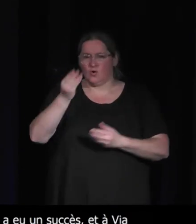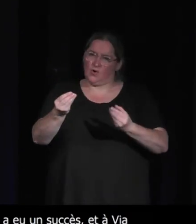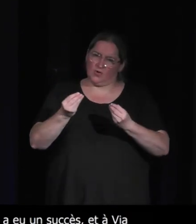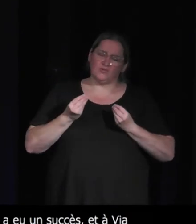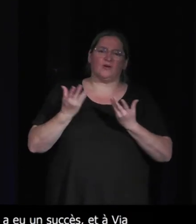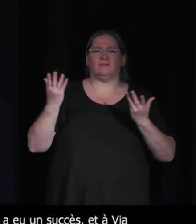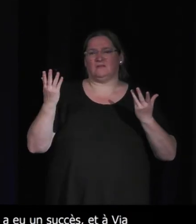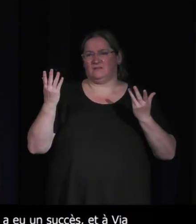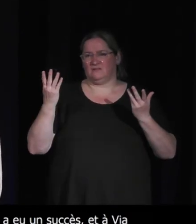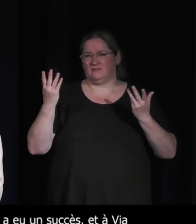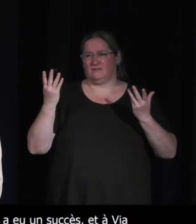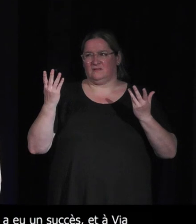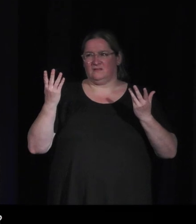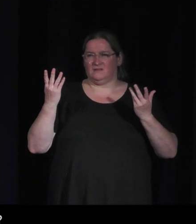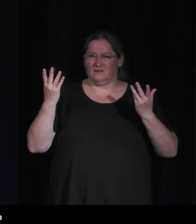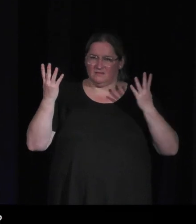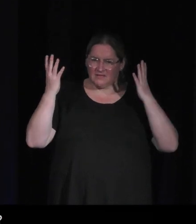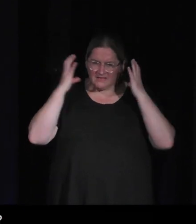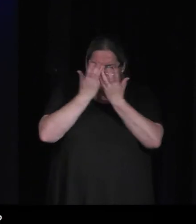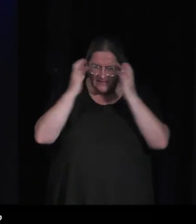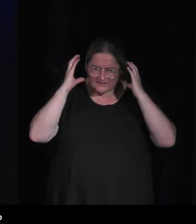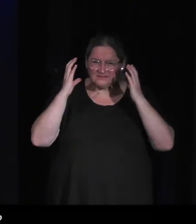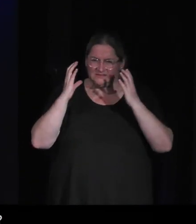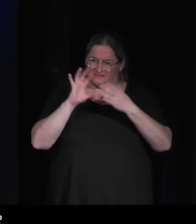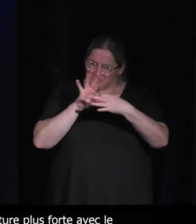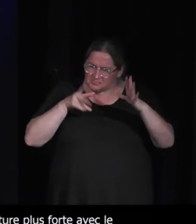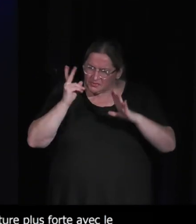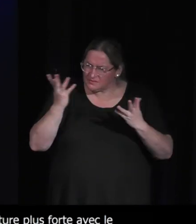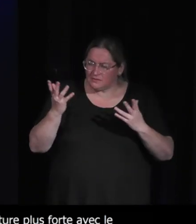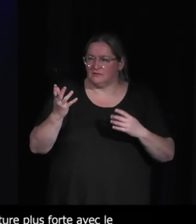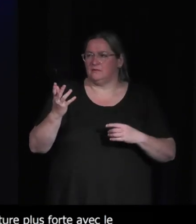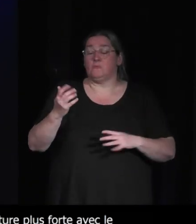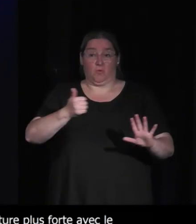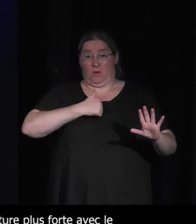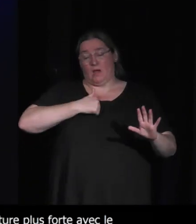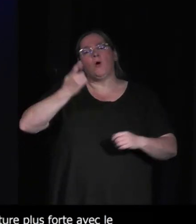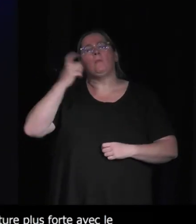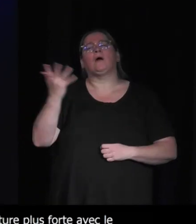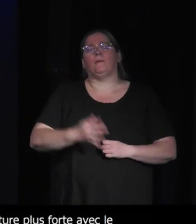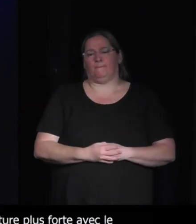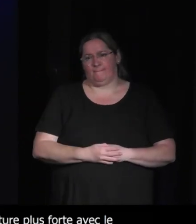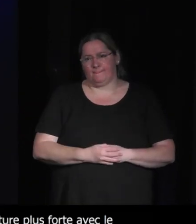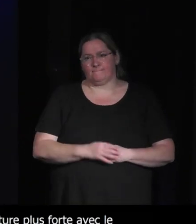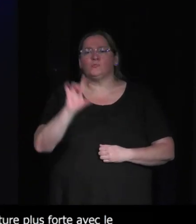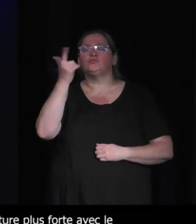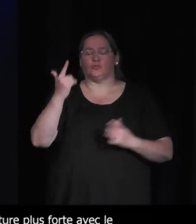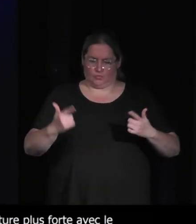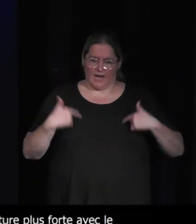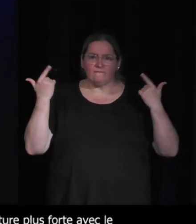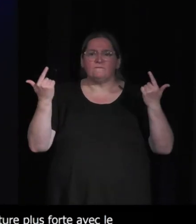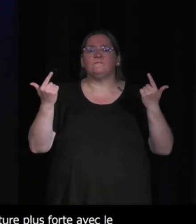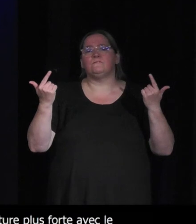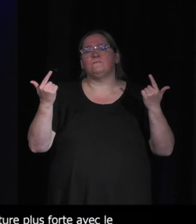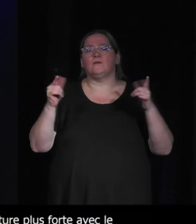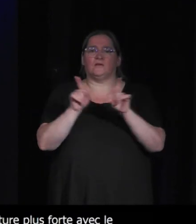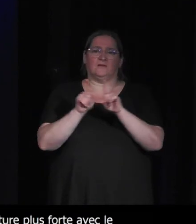avec le casque avec moi mon sentiment mais c'est un peu dans la lignée de ce que j'ai observé à l'époque où on étudiait Second Life sur VRChat et